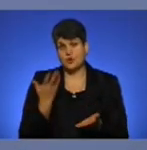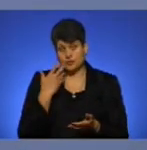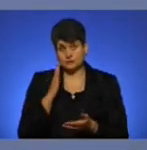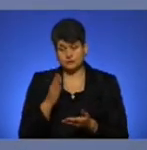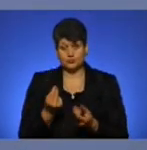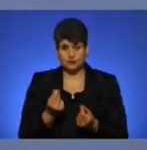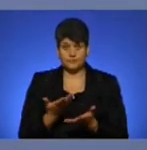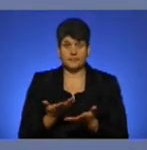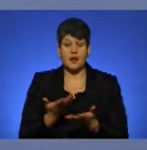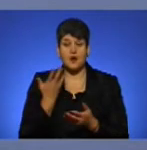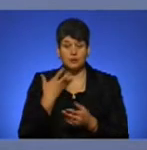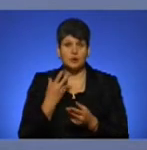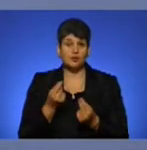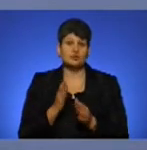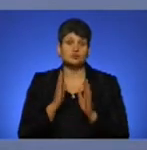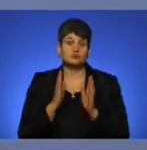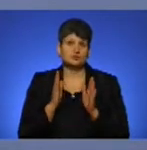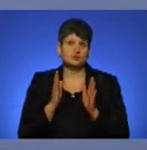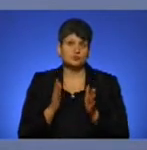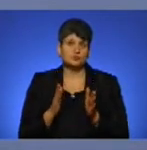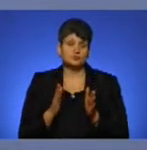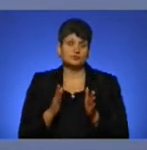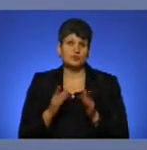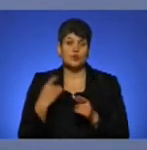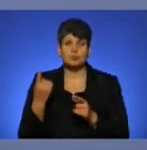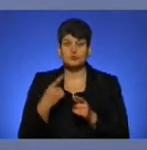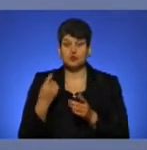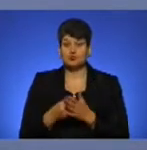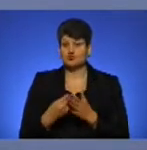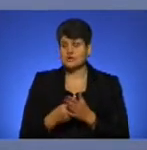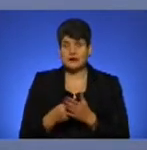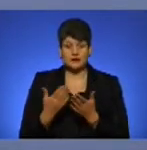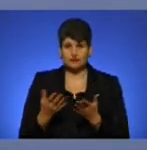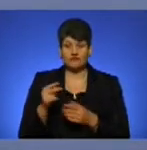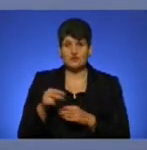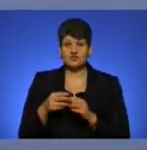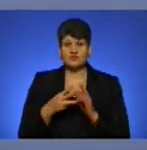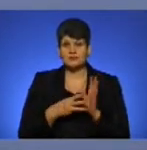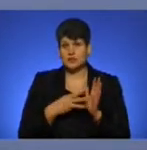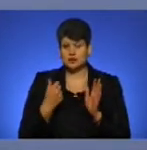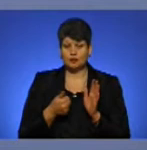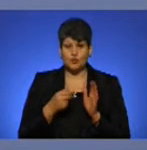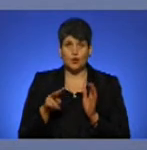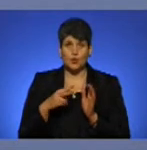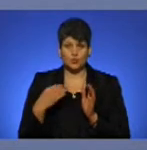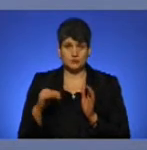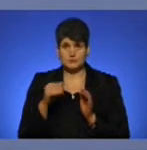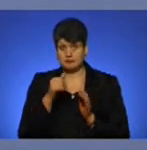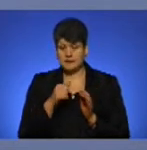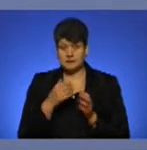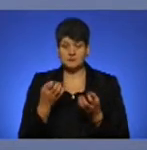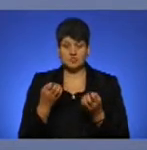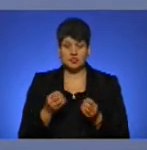фінансування здійснюється виключно з обласного бюджету, хоча у 2018 році, в лютому місяці ми ще